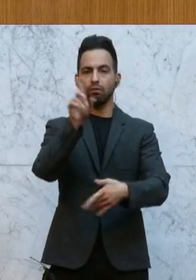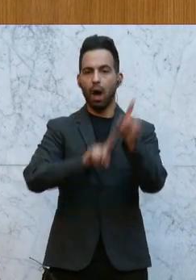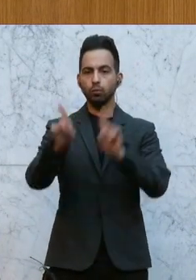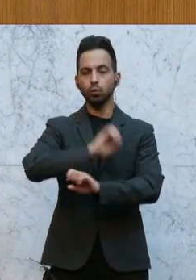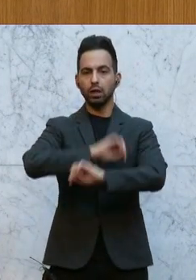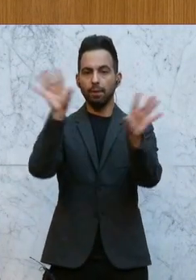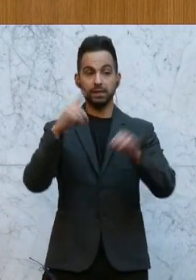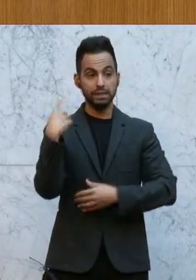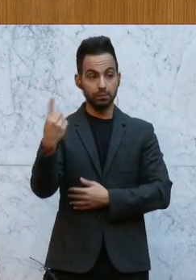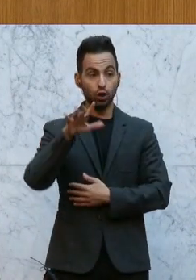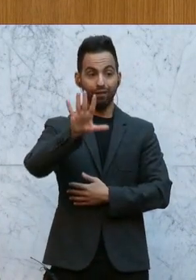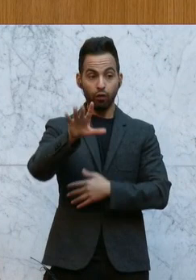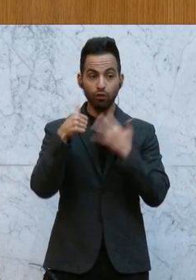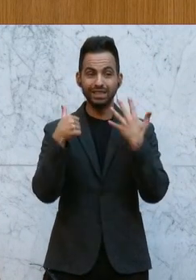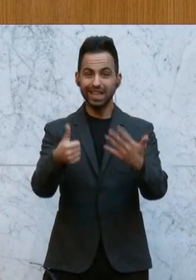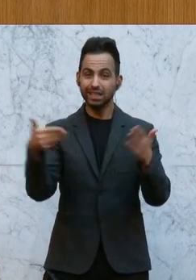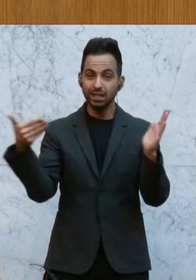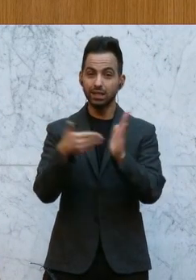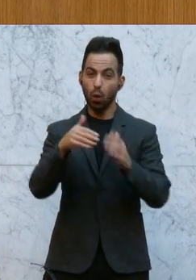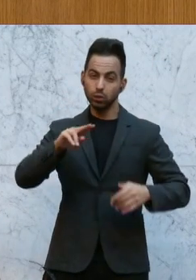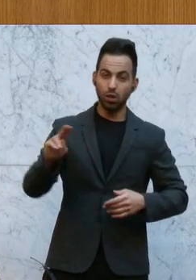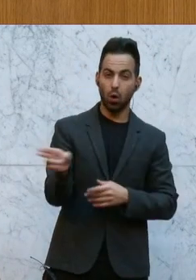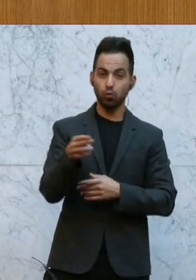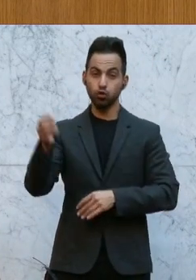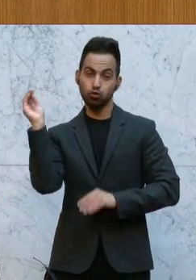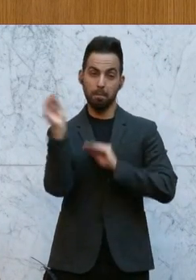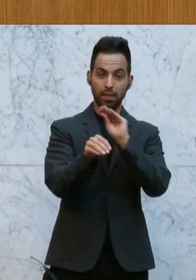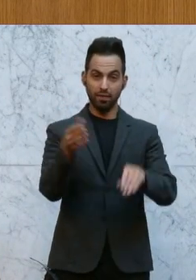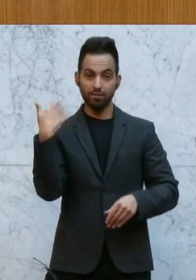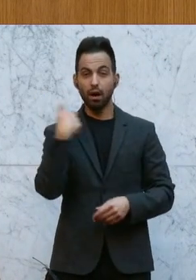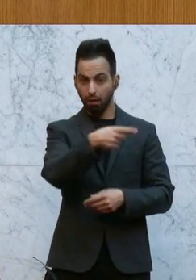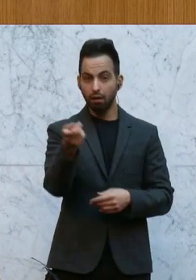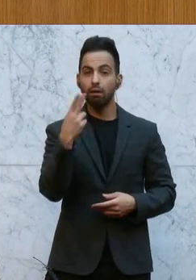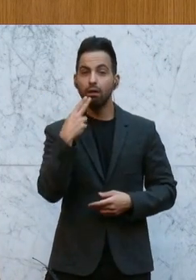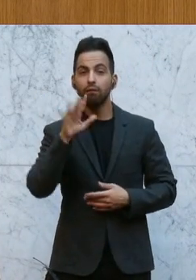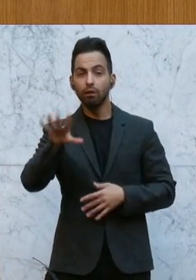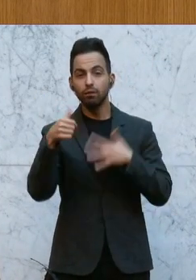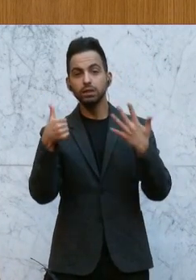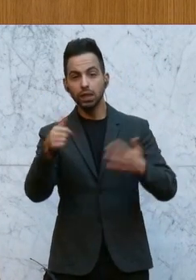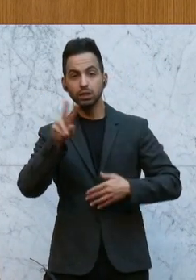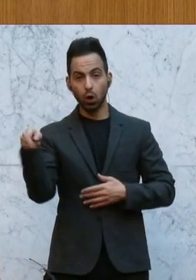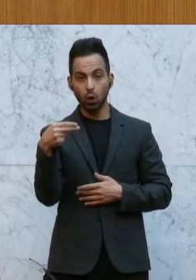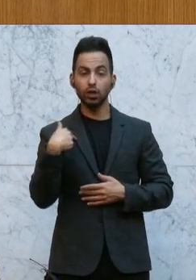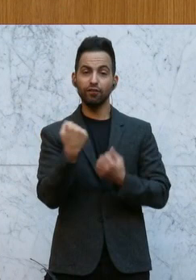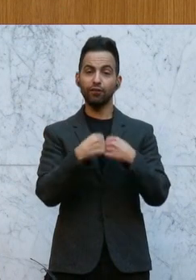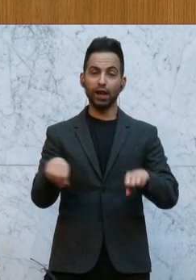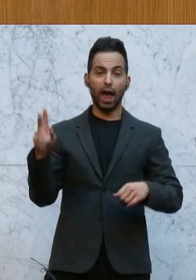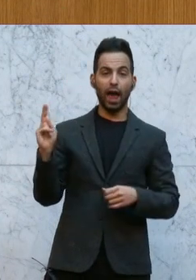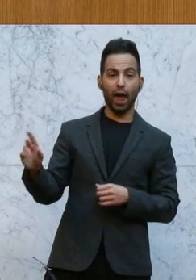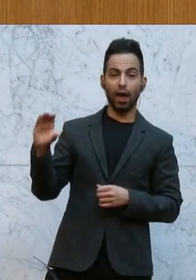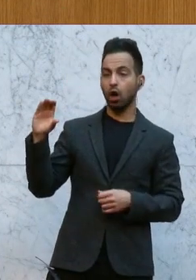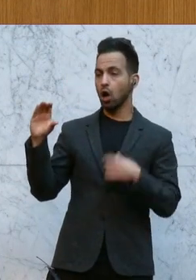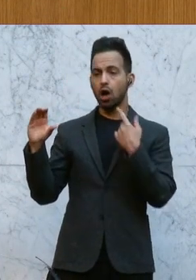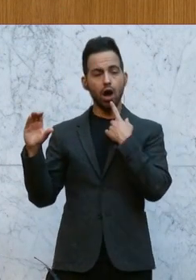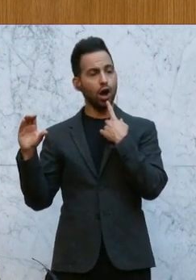Aber der hat 65.000 Euro gespendet. Kann sich jeder zu Hause jetzt überlegen, wann er mal 65.000 Euro frei umliegen hat auf der Kante, dass er sich